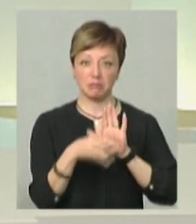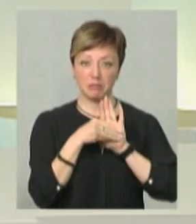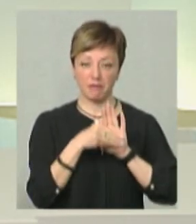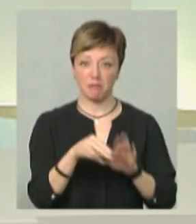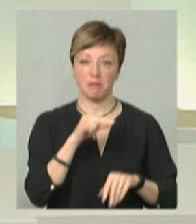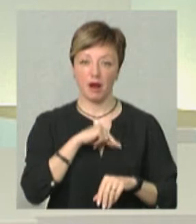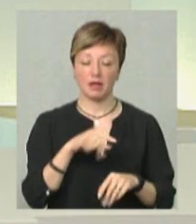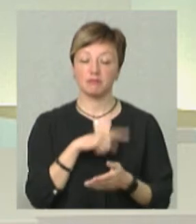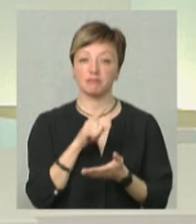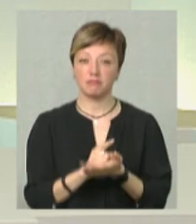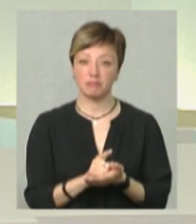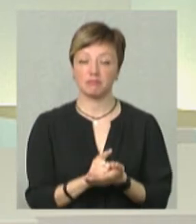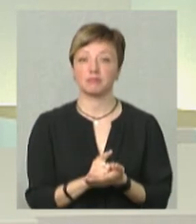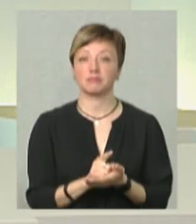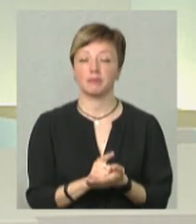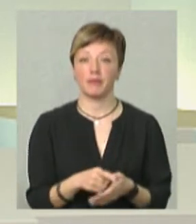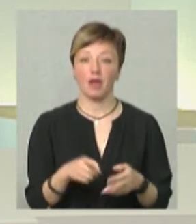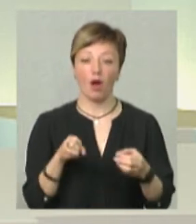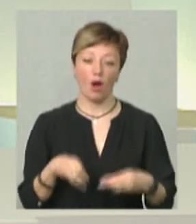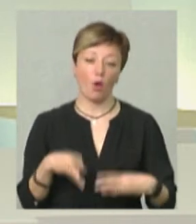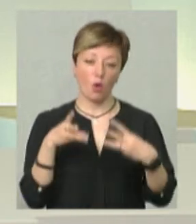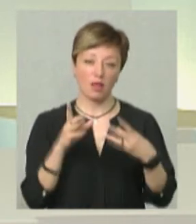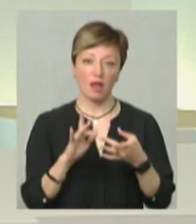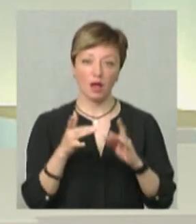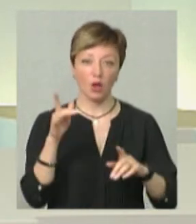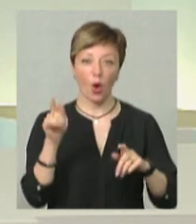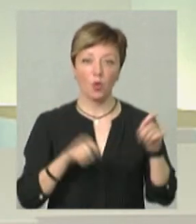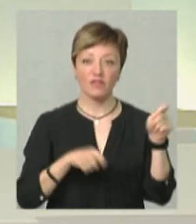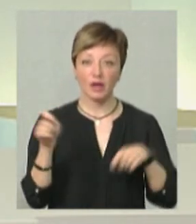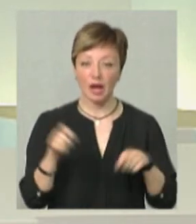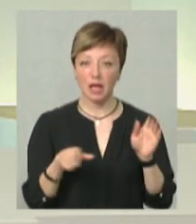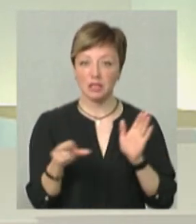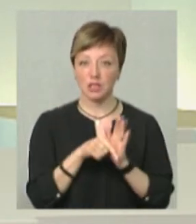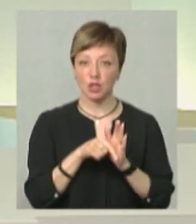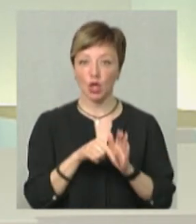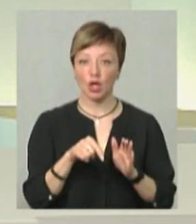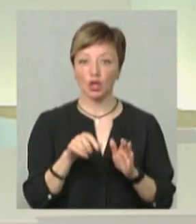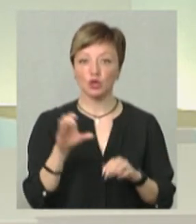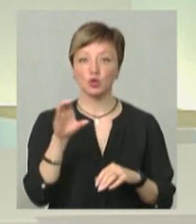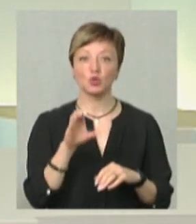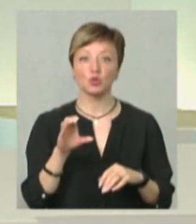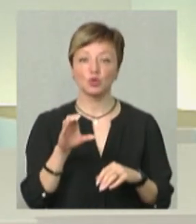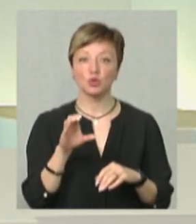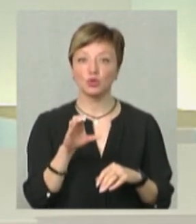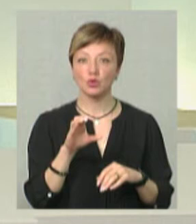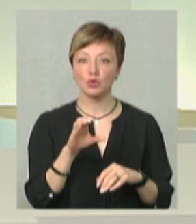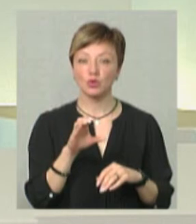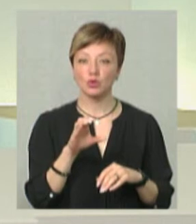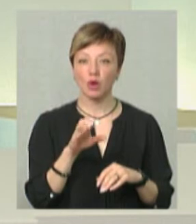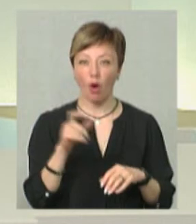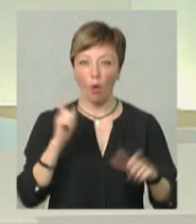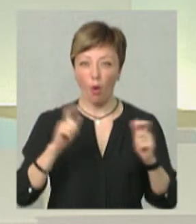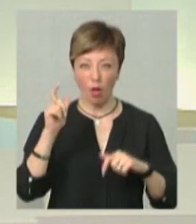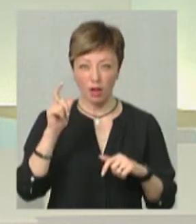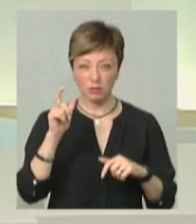І ми вже мали кілька таких онлайн-конференцій з Сума коледжем, з міста Енховен, Нідерланди,